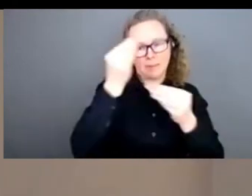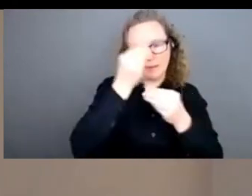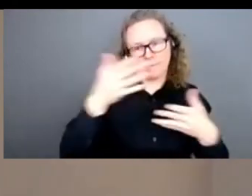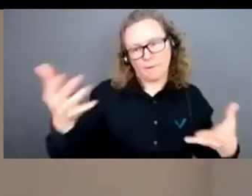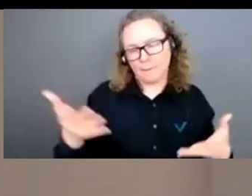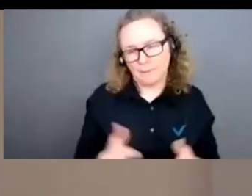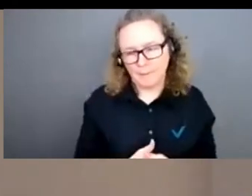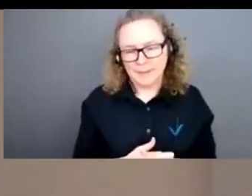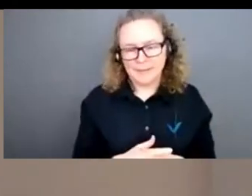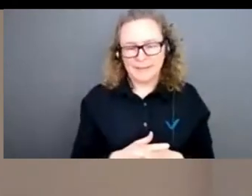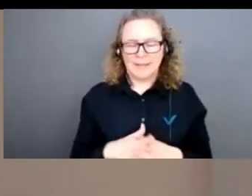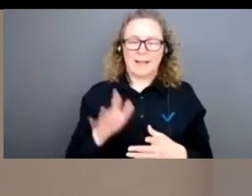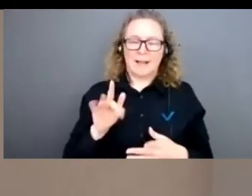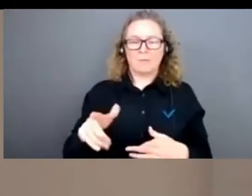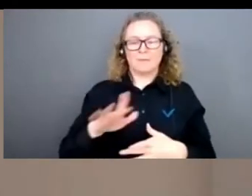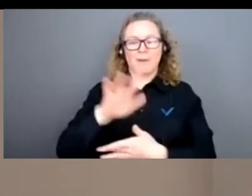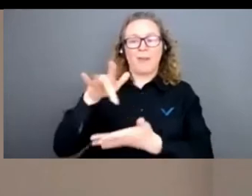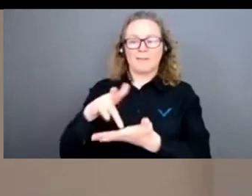du dynamisme du centre.